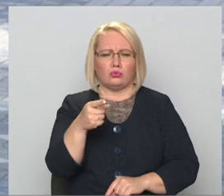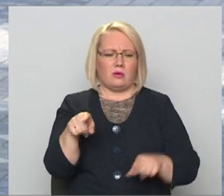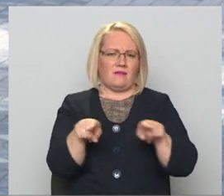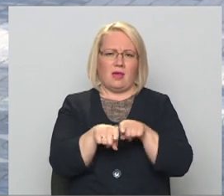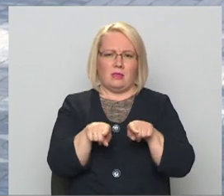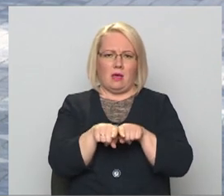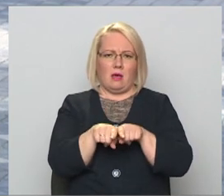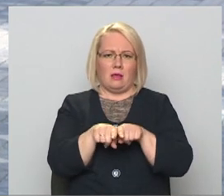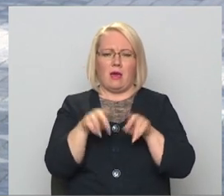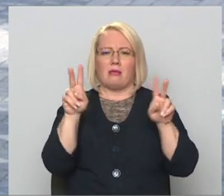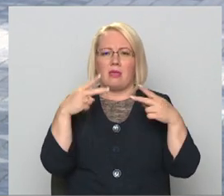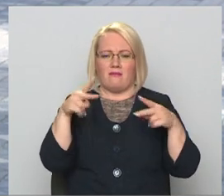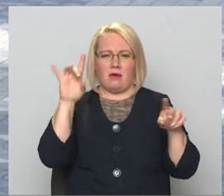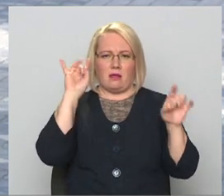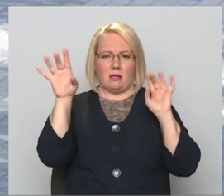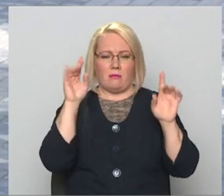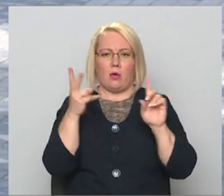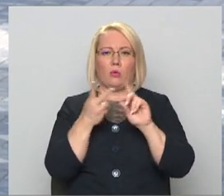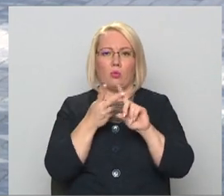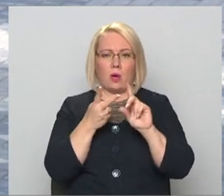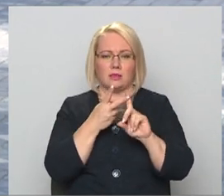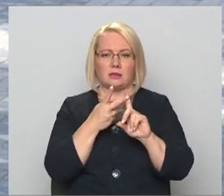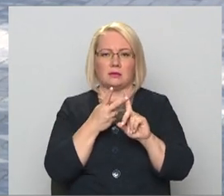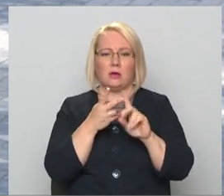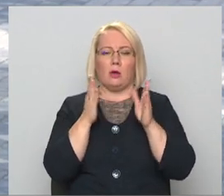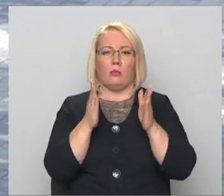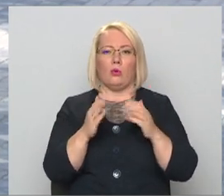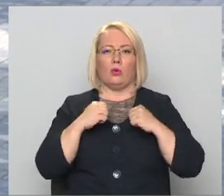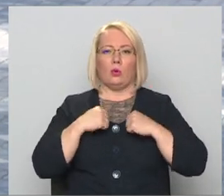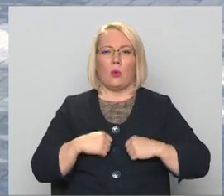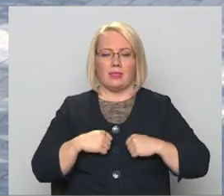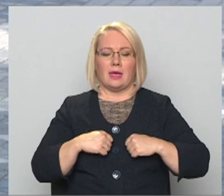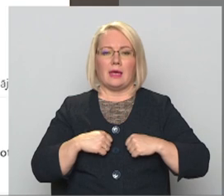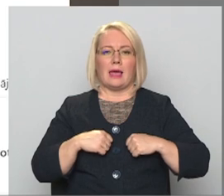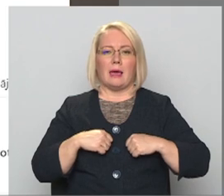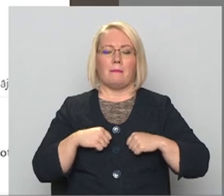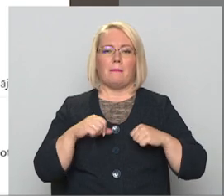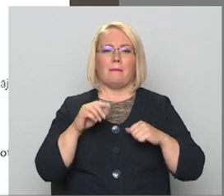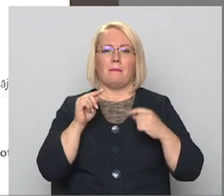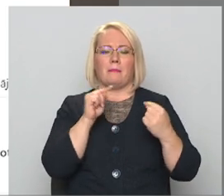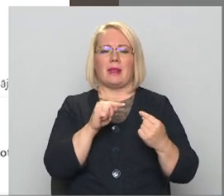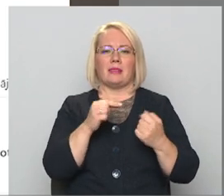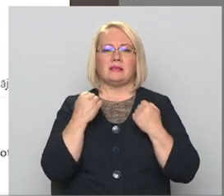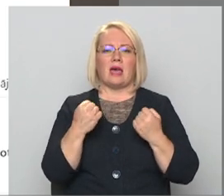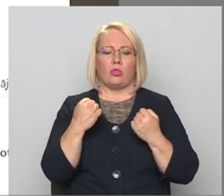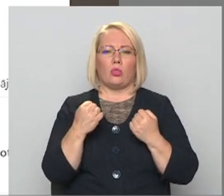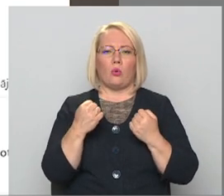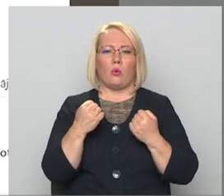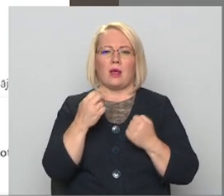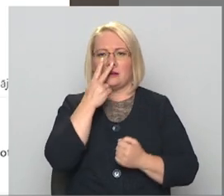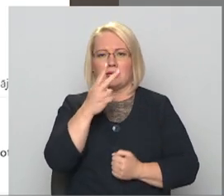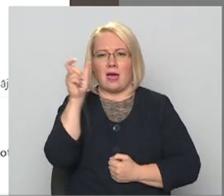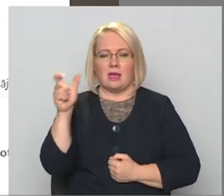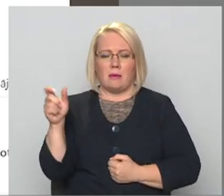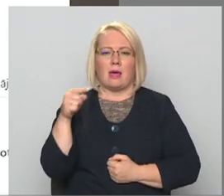nevajag viņu reklamēt. Un otrs – būt godīgiem pret satura patērētāju un pateikt, ka tā ir reklāma.